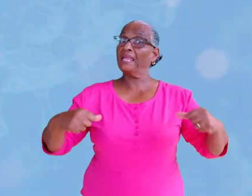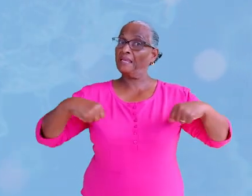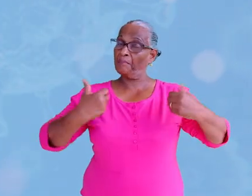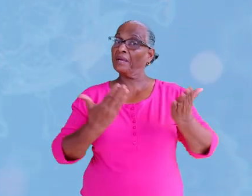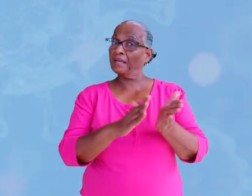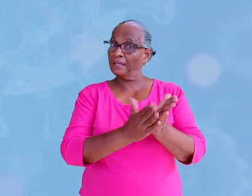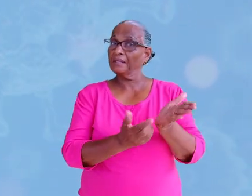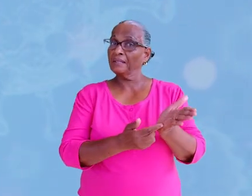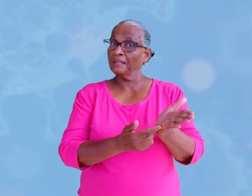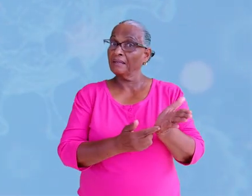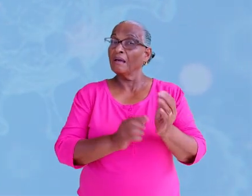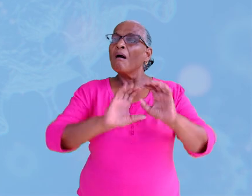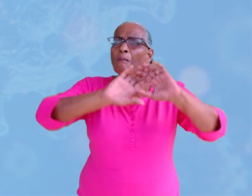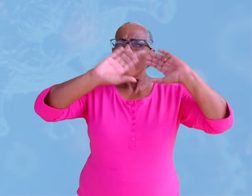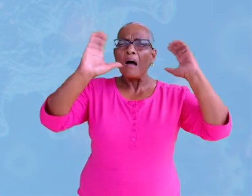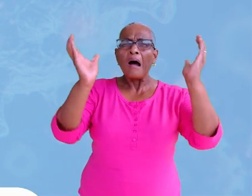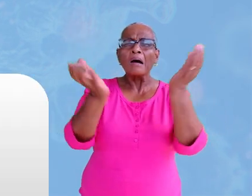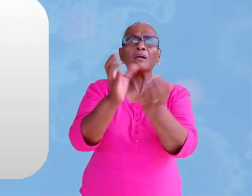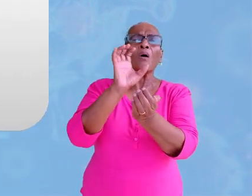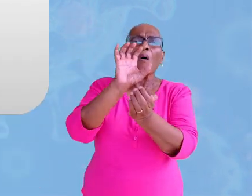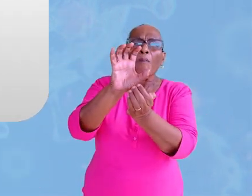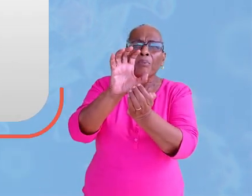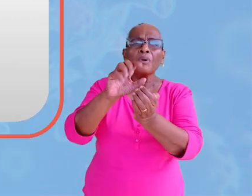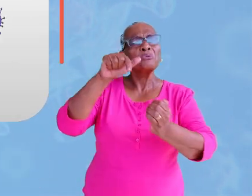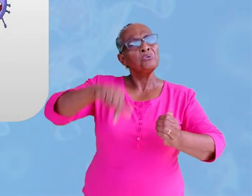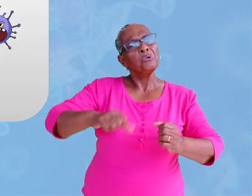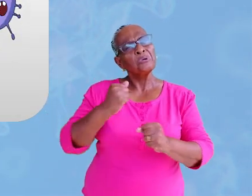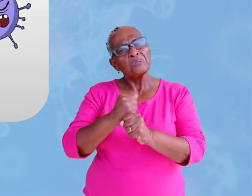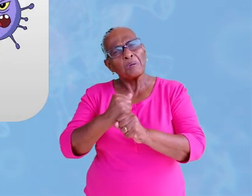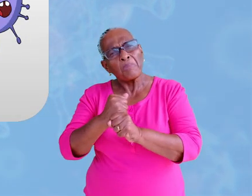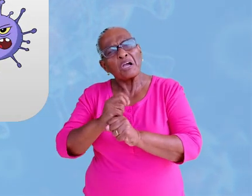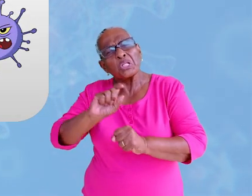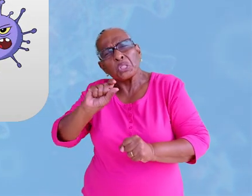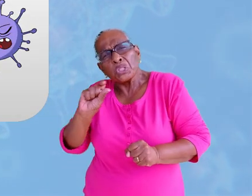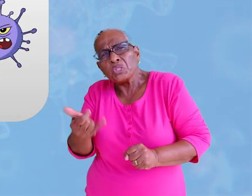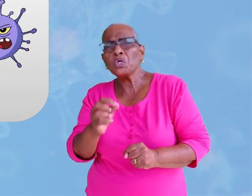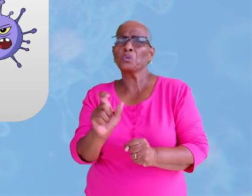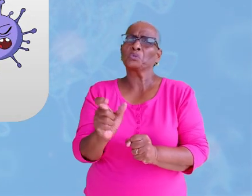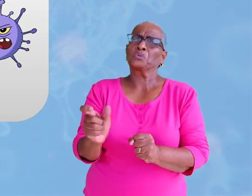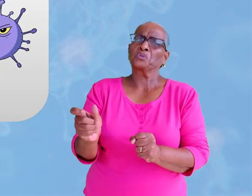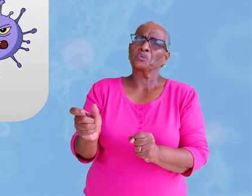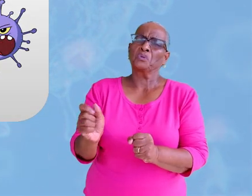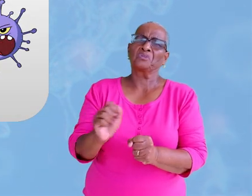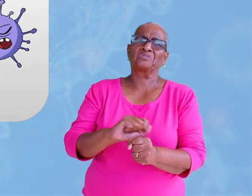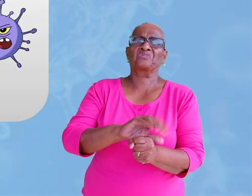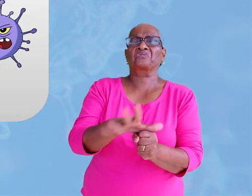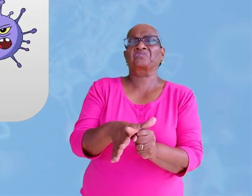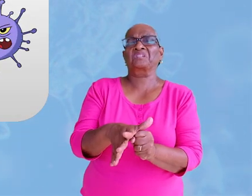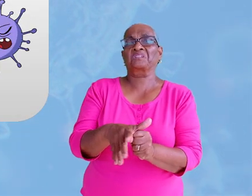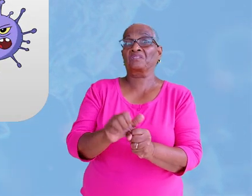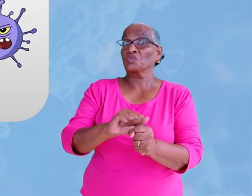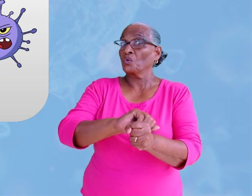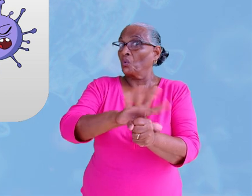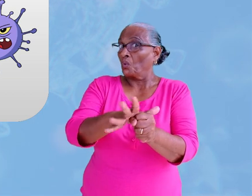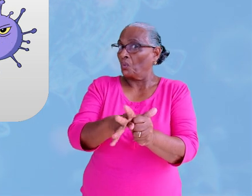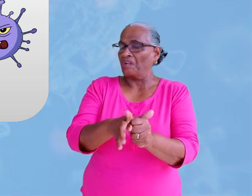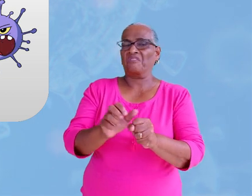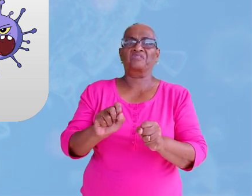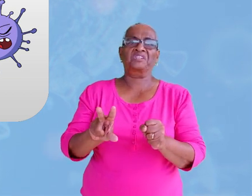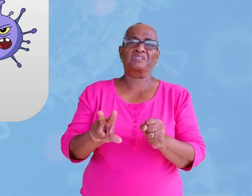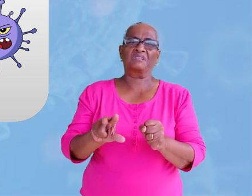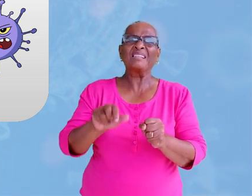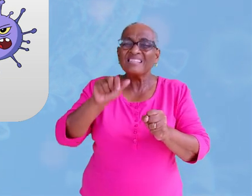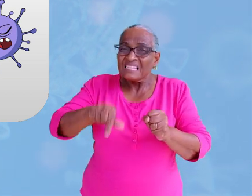Inleiding Op de aarde hebben wij nu te maken met een nieuwe soort of nieuw type virus, het coronavirus.